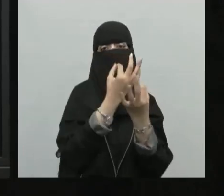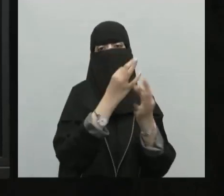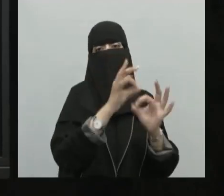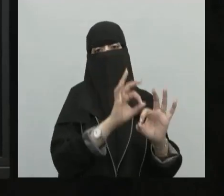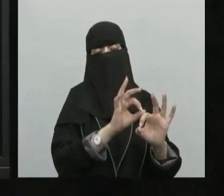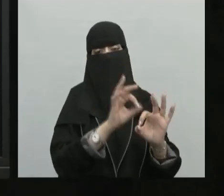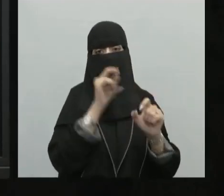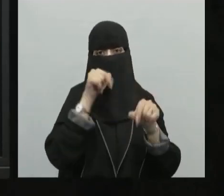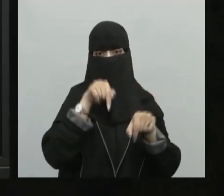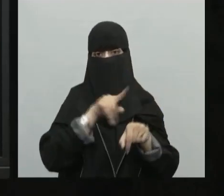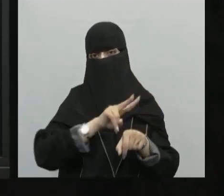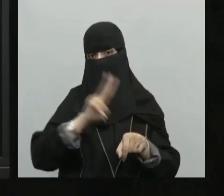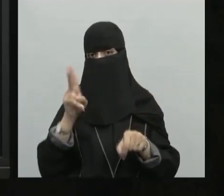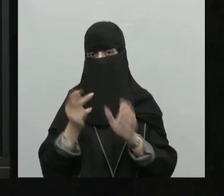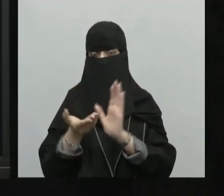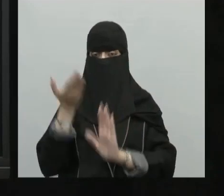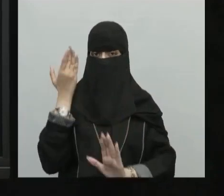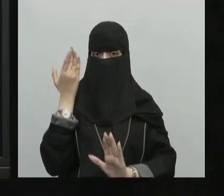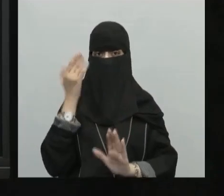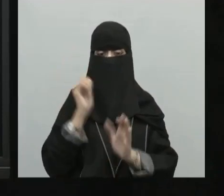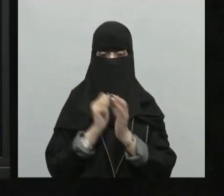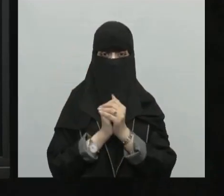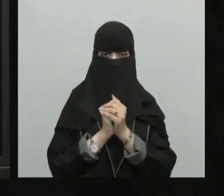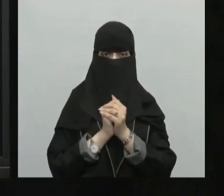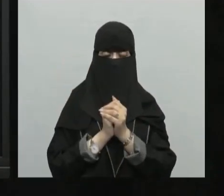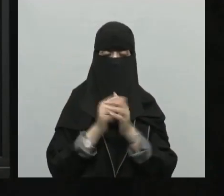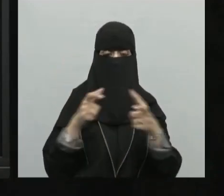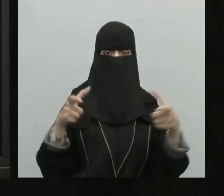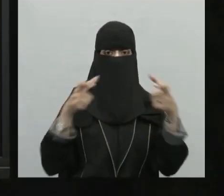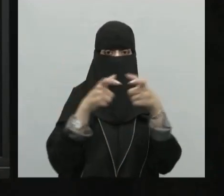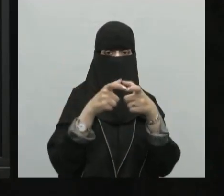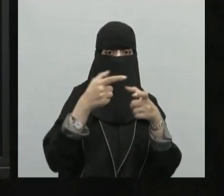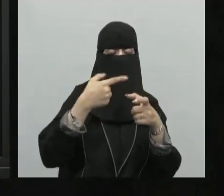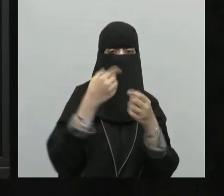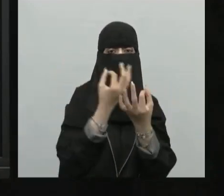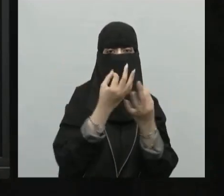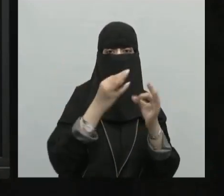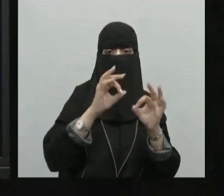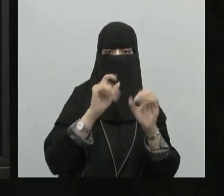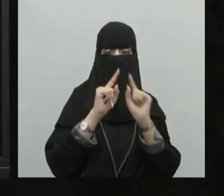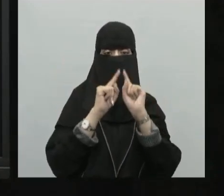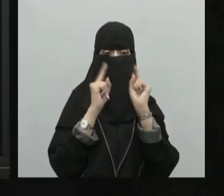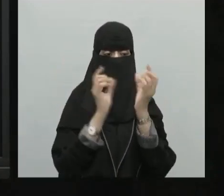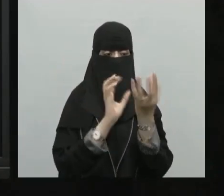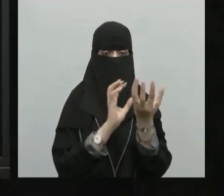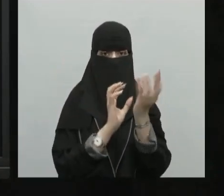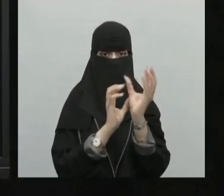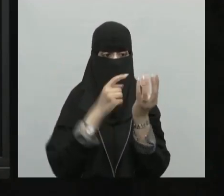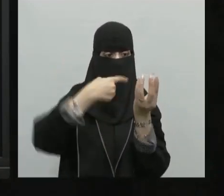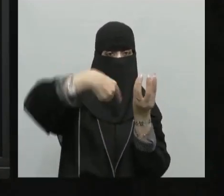بينما دوائر العرض عبارة عن دائرة كاملة تحيط بالكرة الأرضية من جميع الجوانب